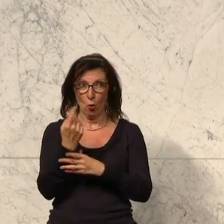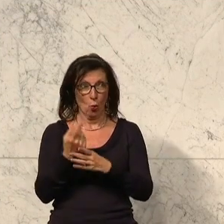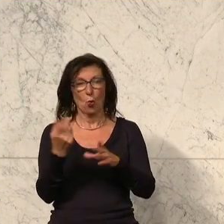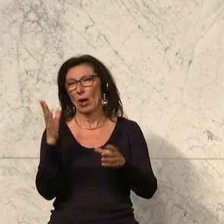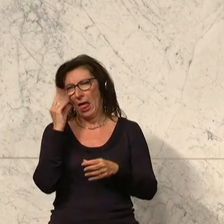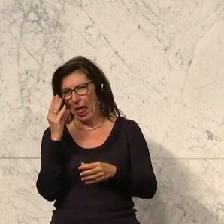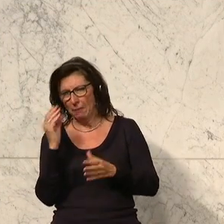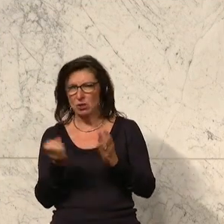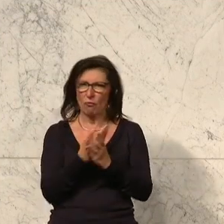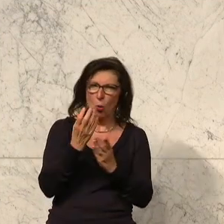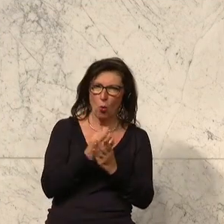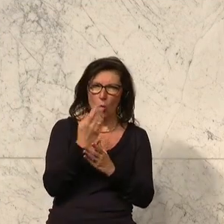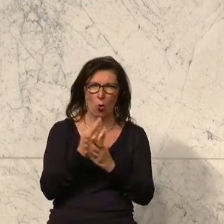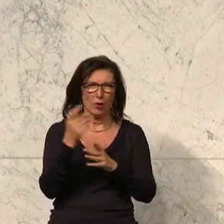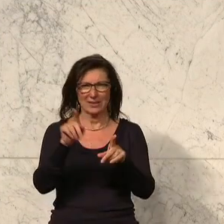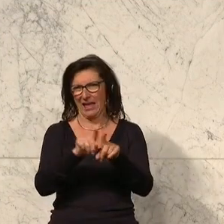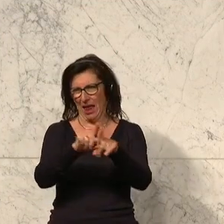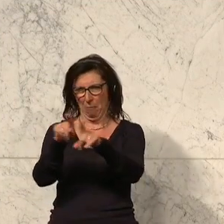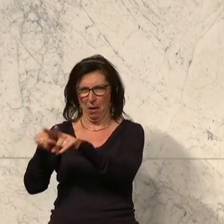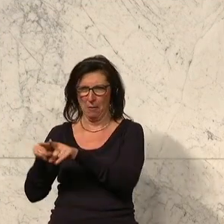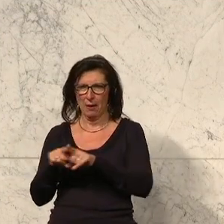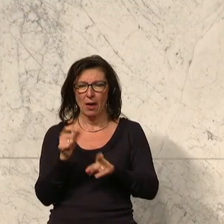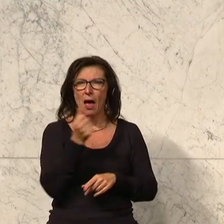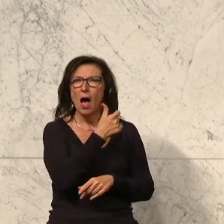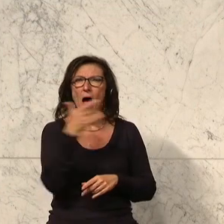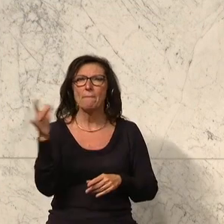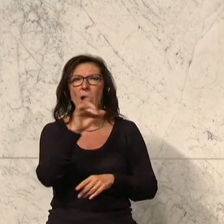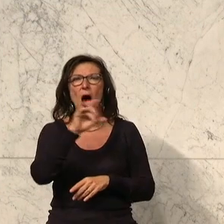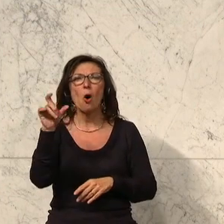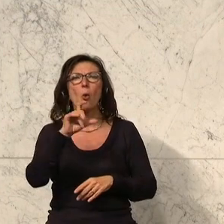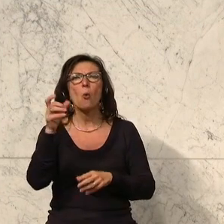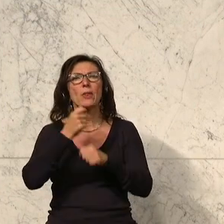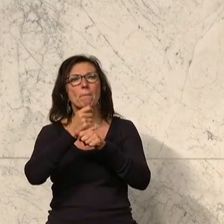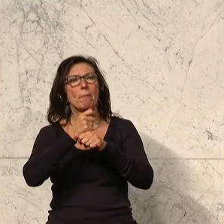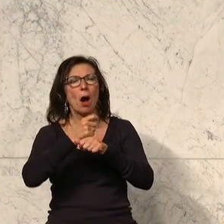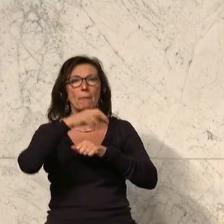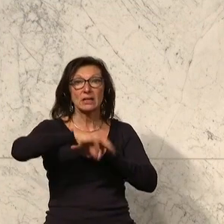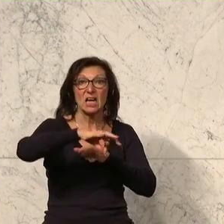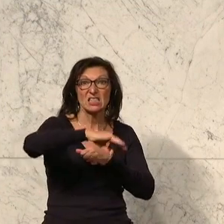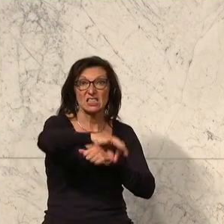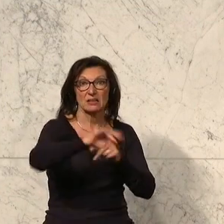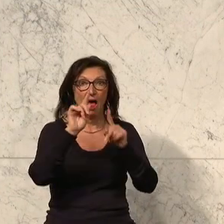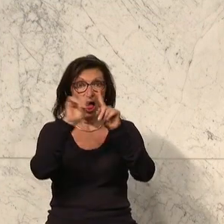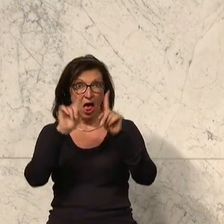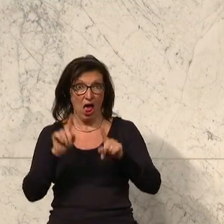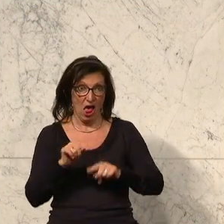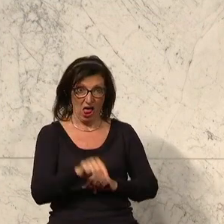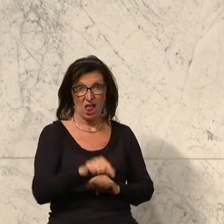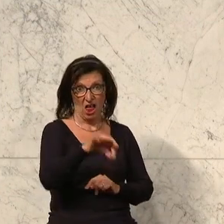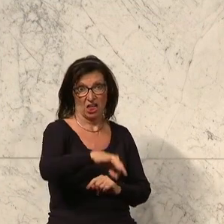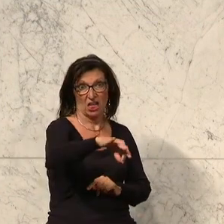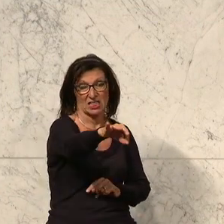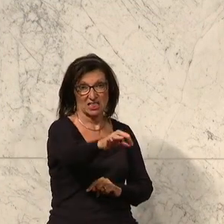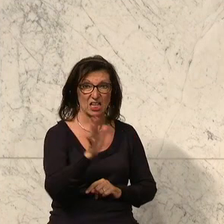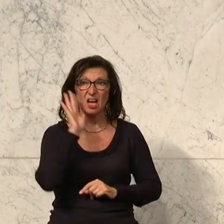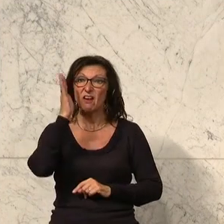im Herbst und im Frühjahr wie viele andere auch, einige hundert Bäume gesetzt, kleine Eichenbäumchen, die, glaube ich, den Winter nicht überstehen werden, weil es einfach